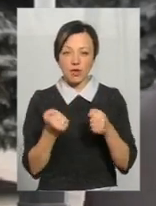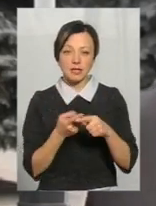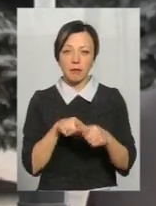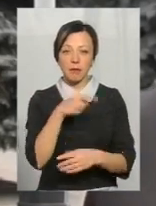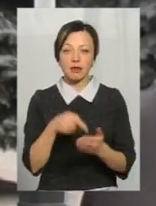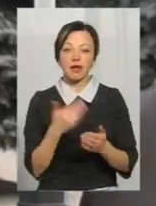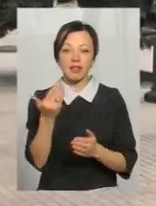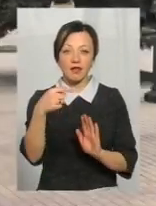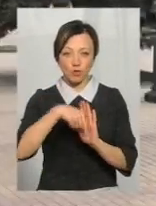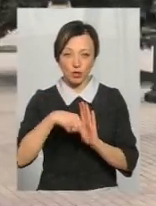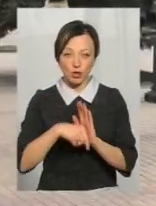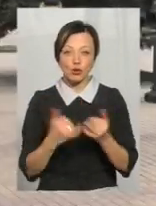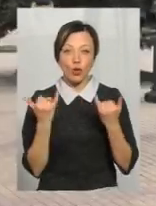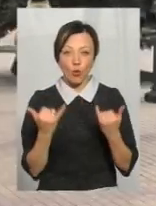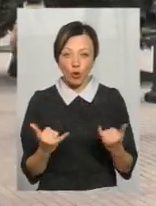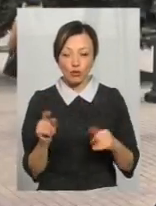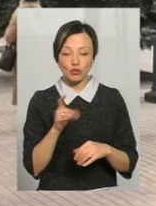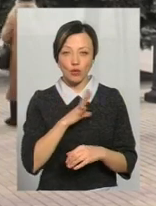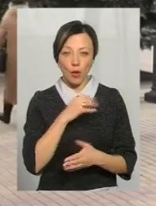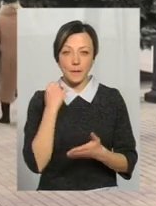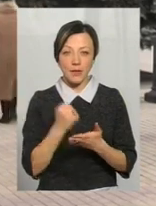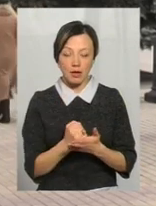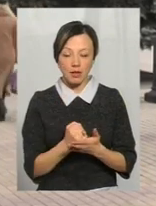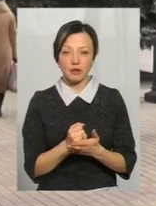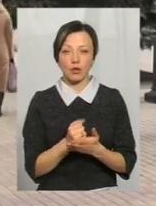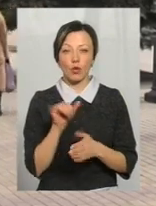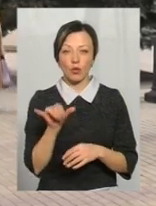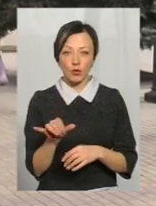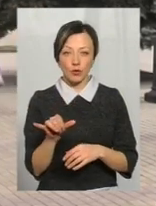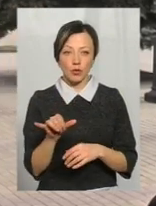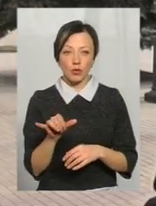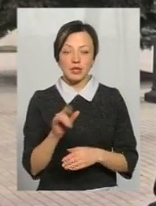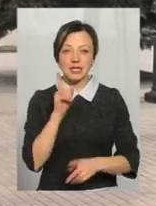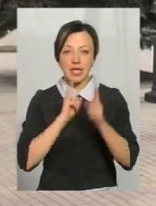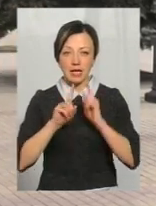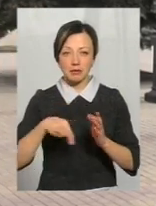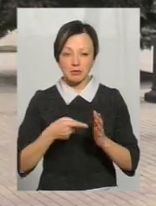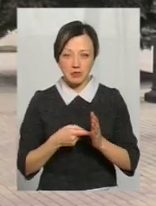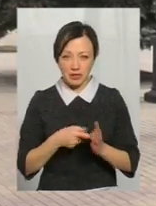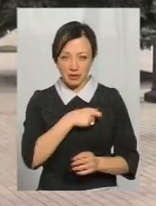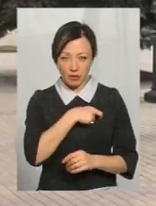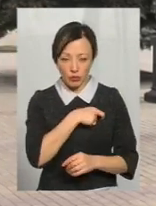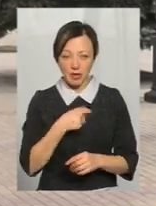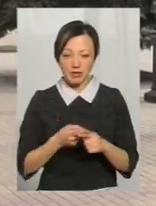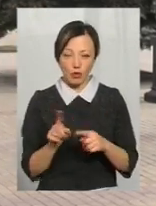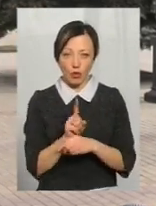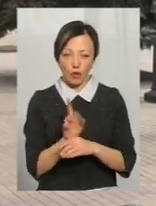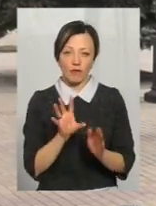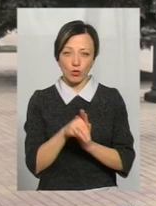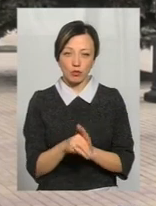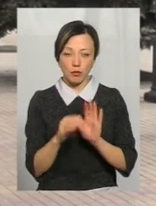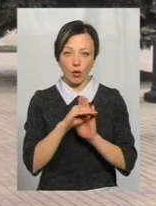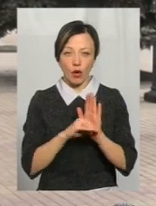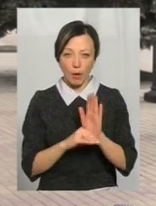питання їхнє внутрення. Сьогодні вже те, що було прийнято на сесії міської рати, дана норма буде включена в